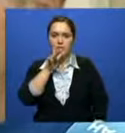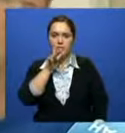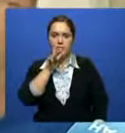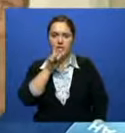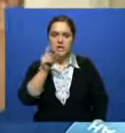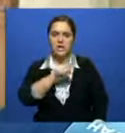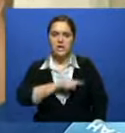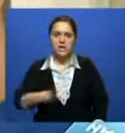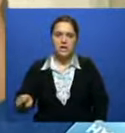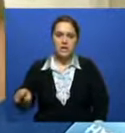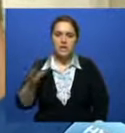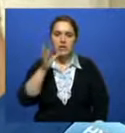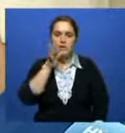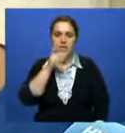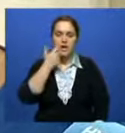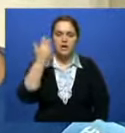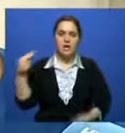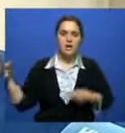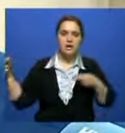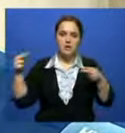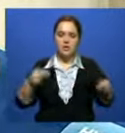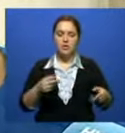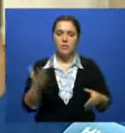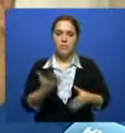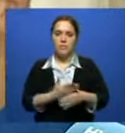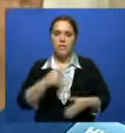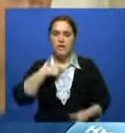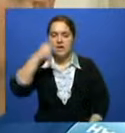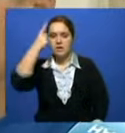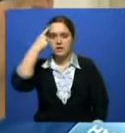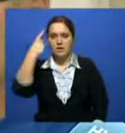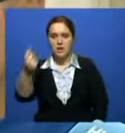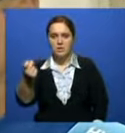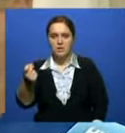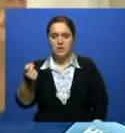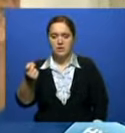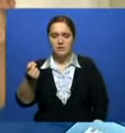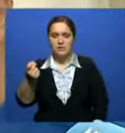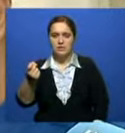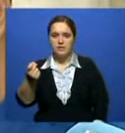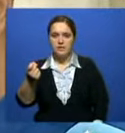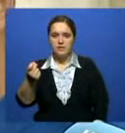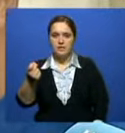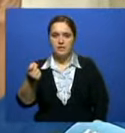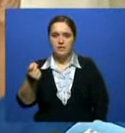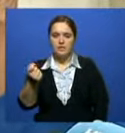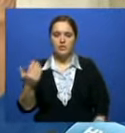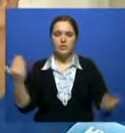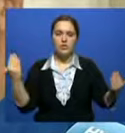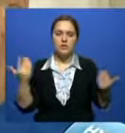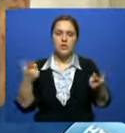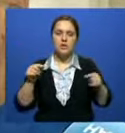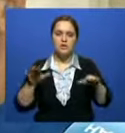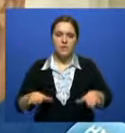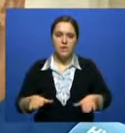этот период, когда они едут, оказывают помощь, я сообщаю все необходимые данные. Это